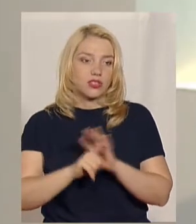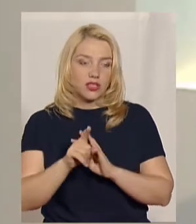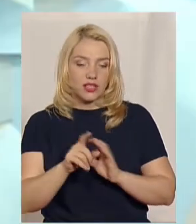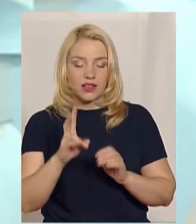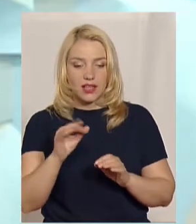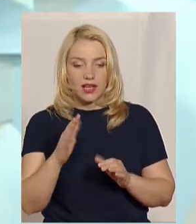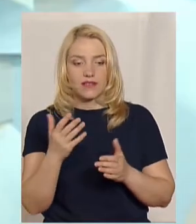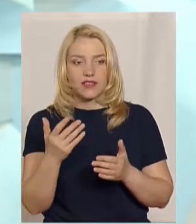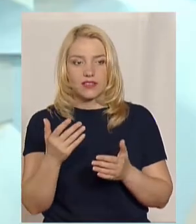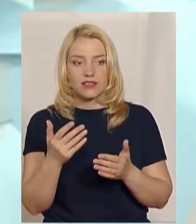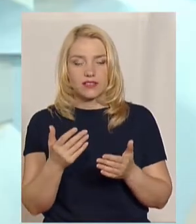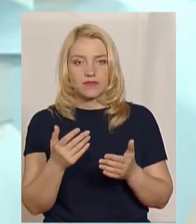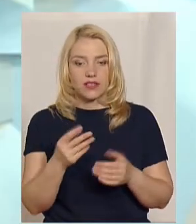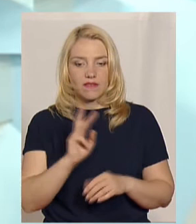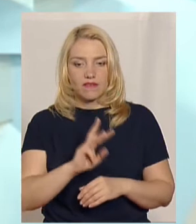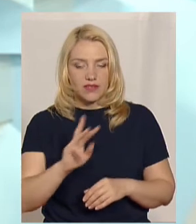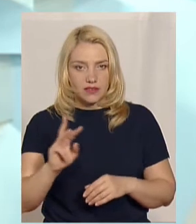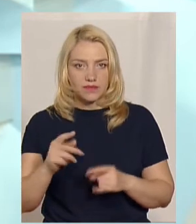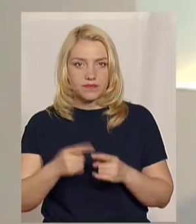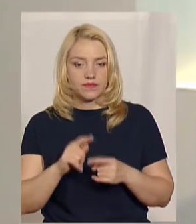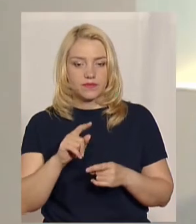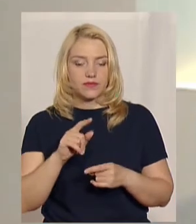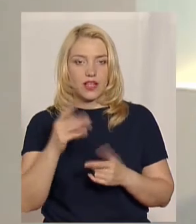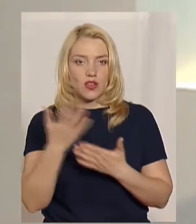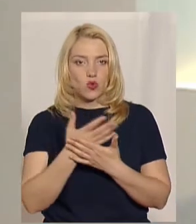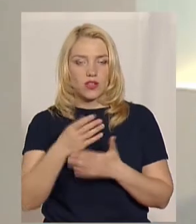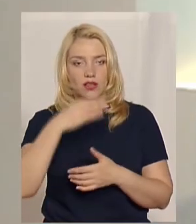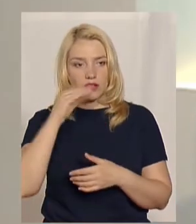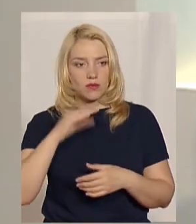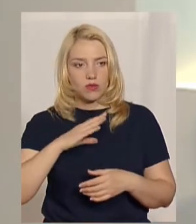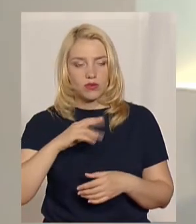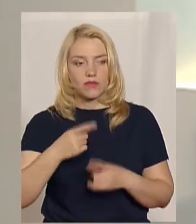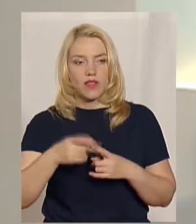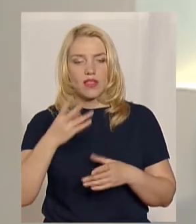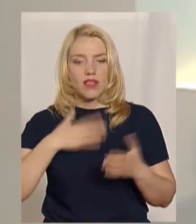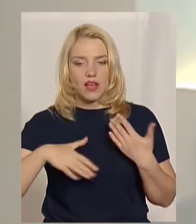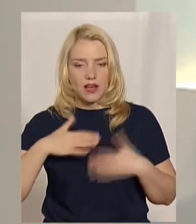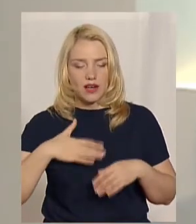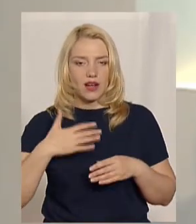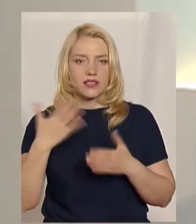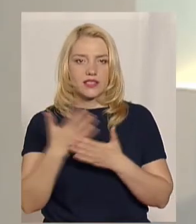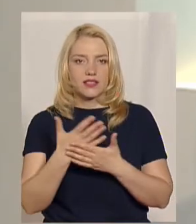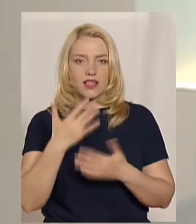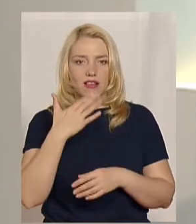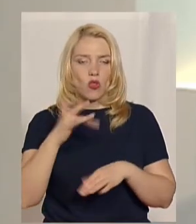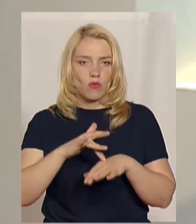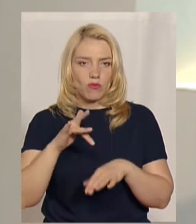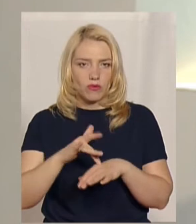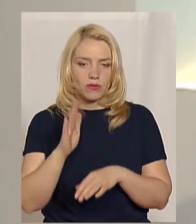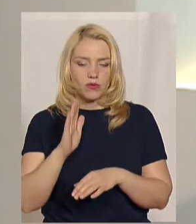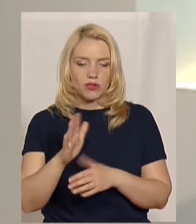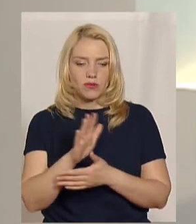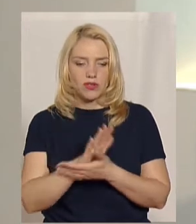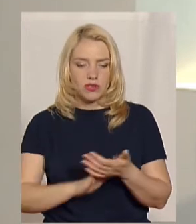кінотеатру «Іміння Шевченка» була такий пост. «На раді з кіноманом, продовжує роботу кінопарк, він буде